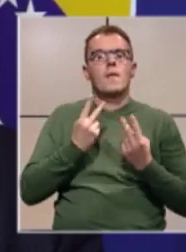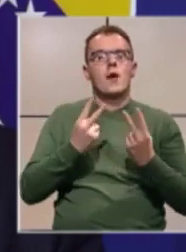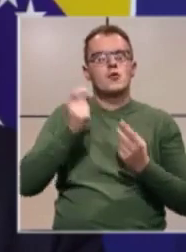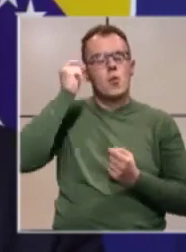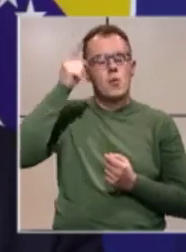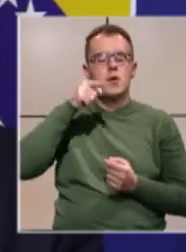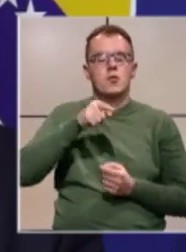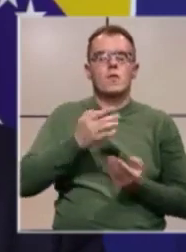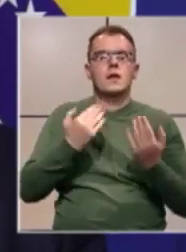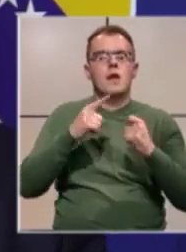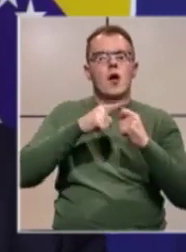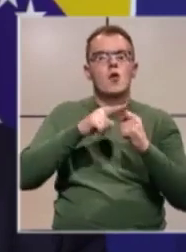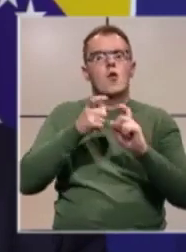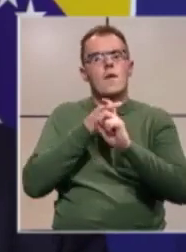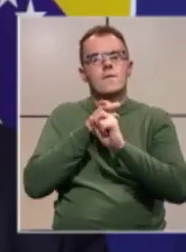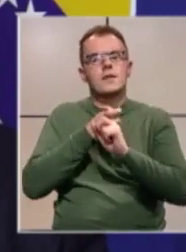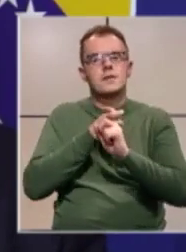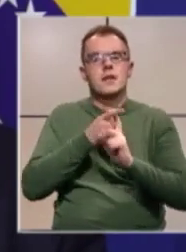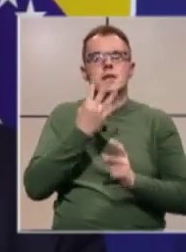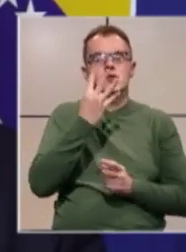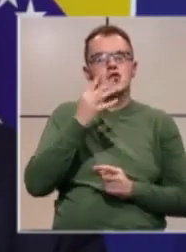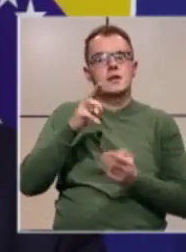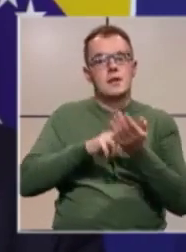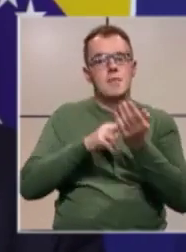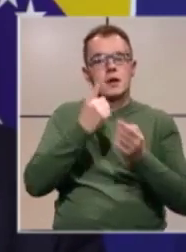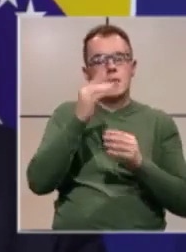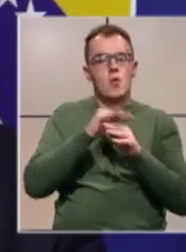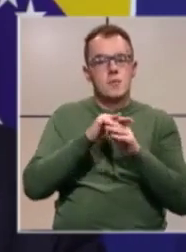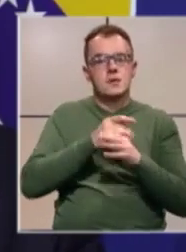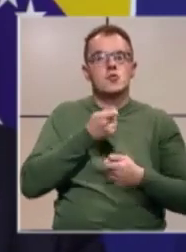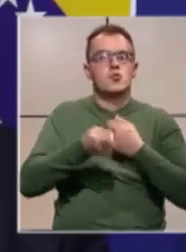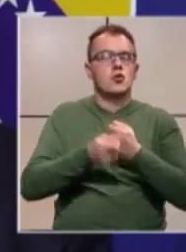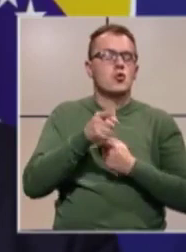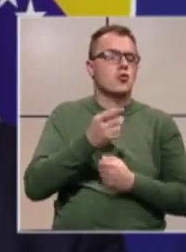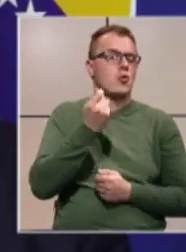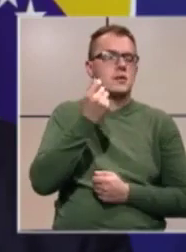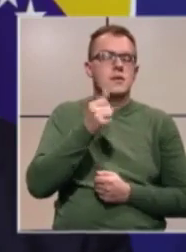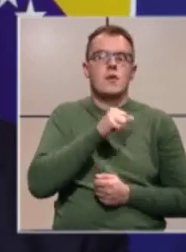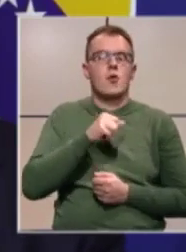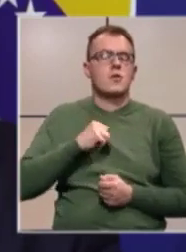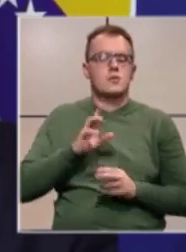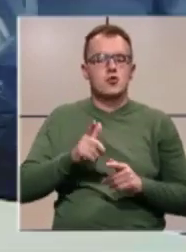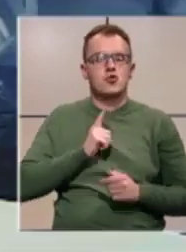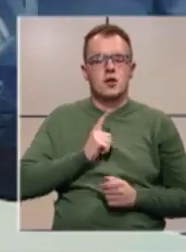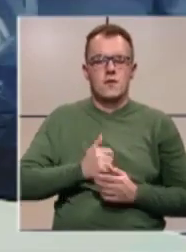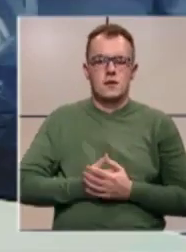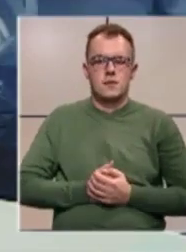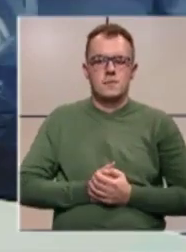jeste da je koeficijent je četiri konvertivne marke po mjesecu učilišća i to je ta cifra koja sam može očekivati.